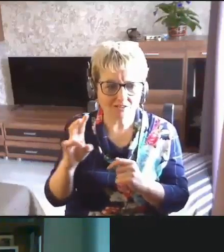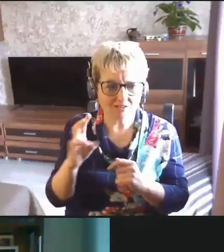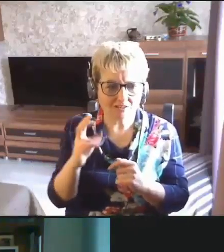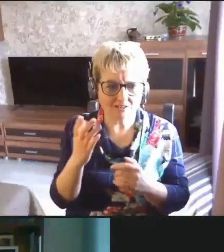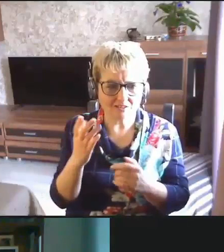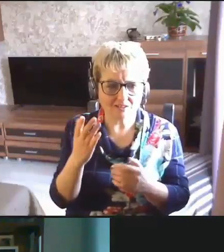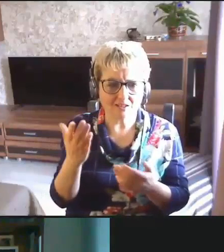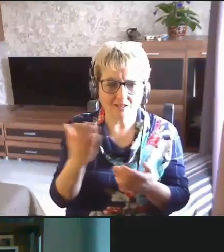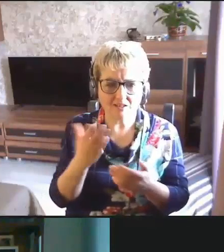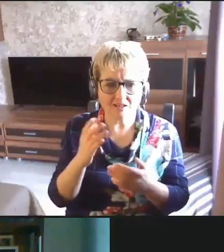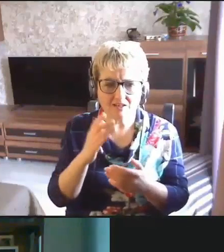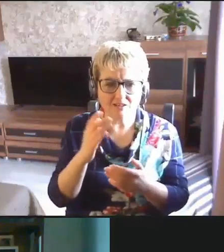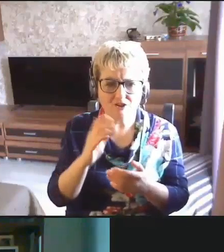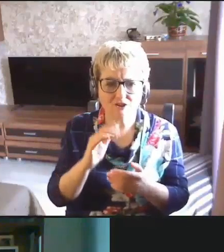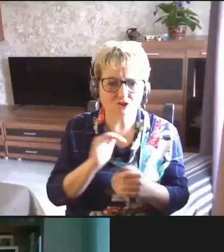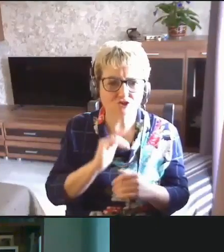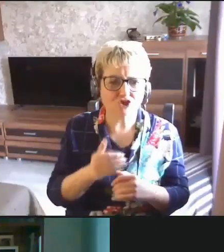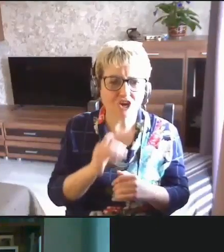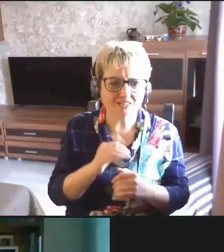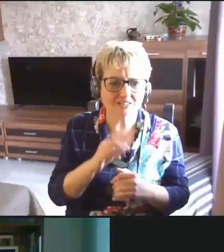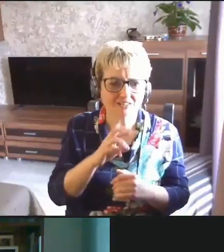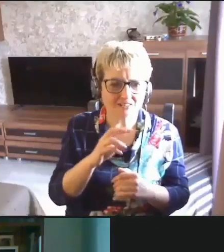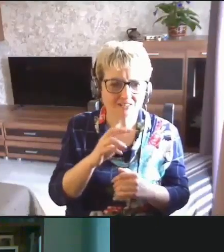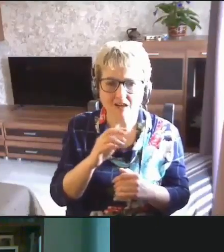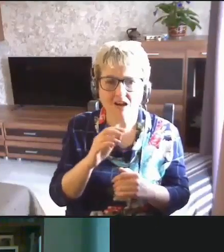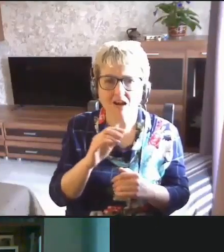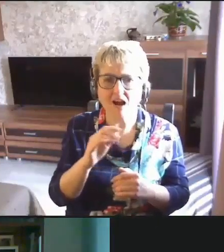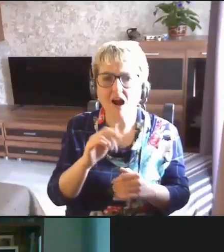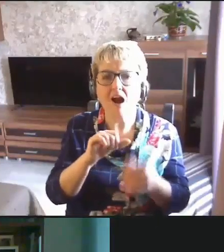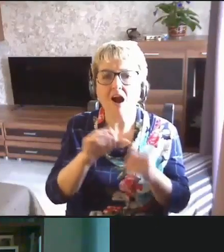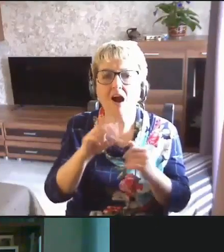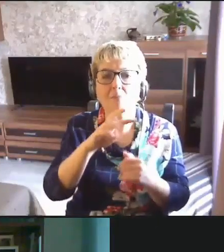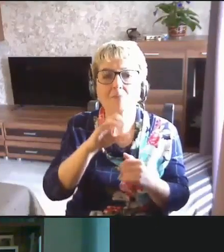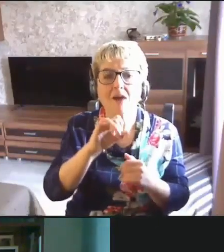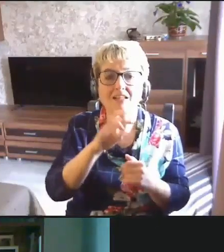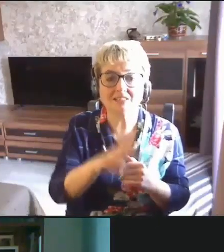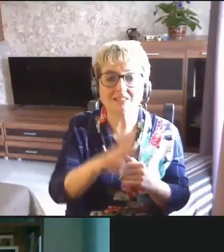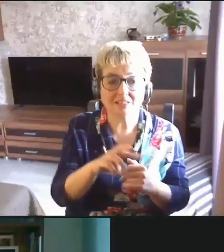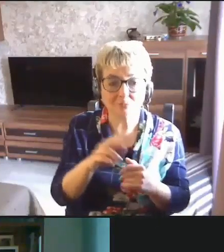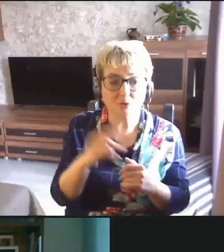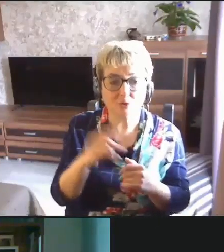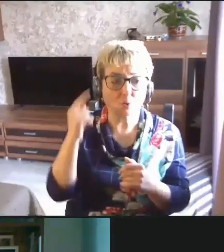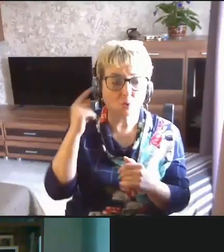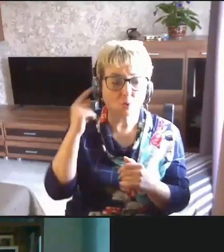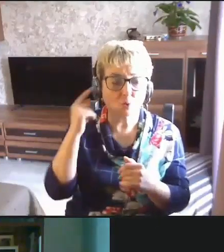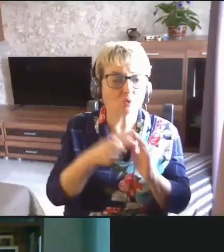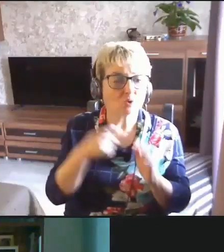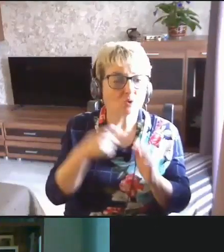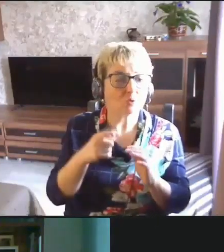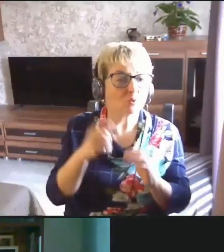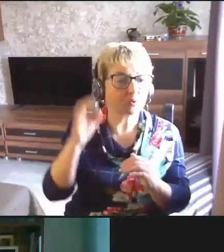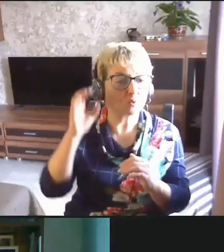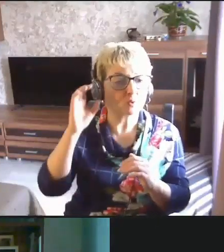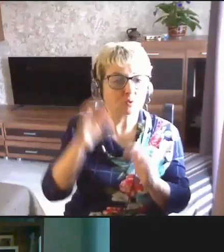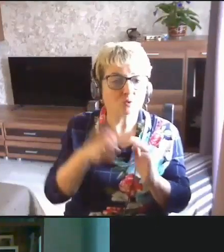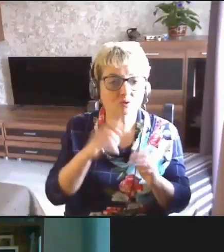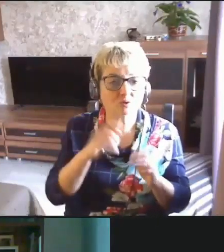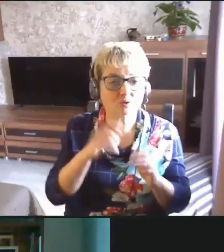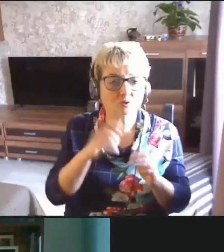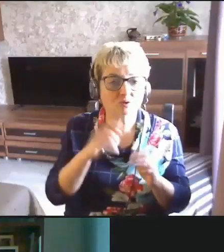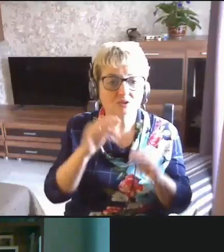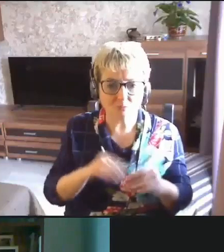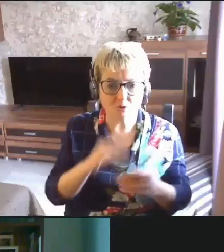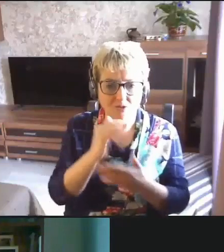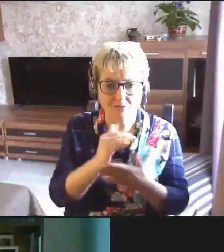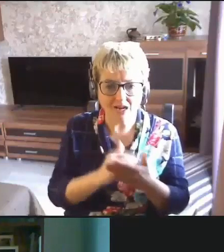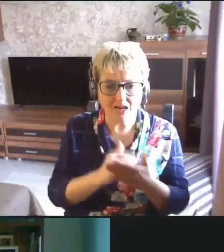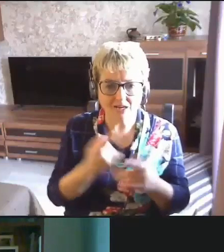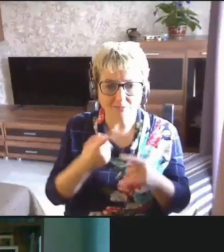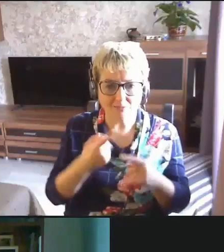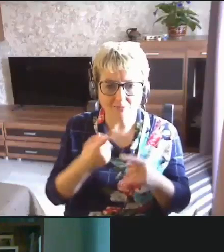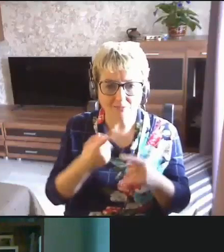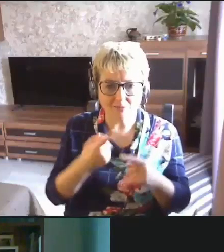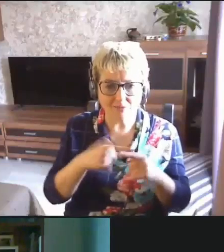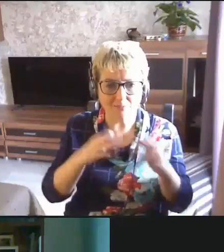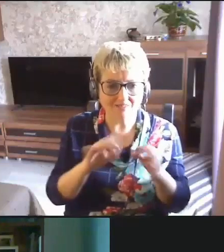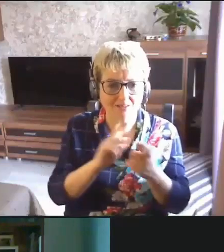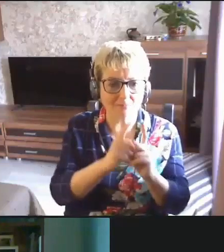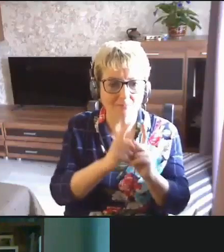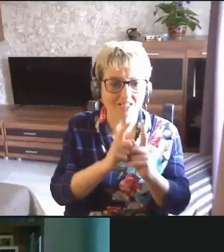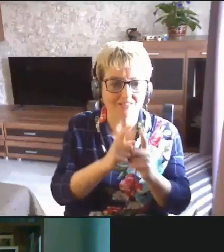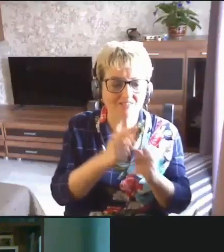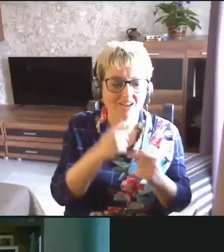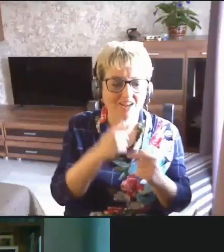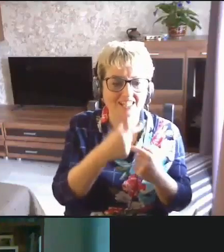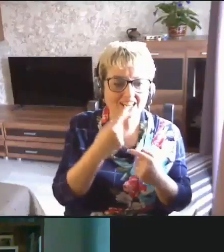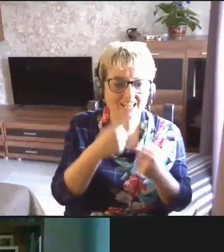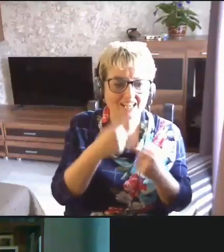Некий из участников Максим услышал про разработку программы, которая бы позволила переводить